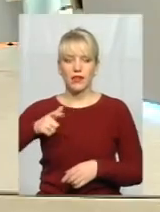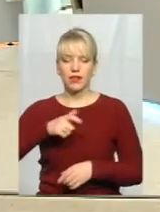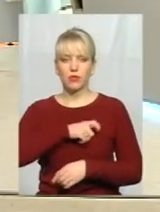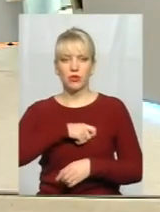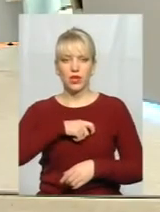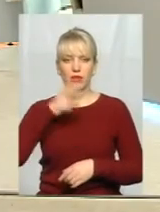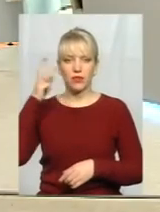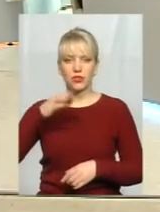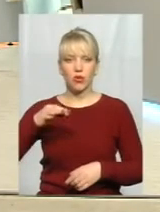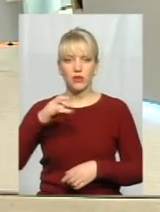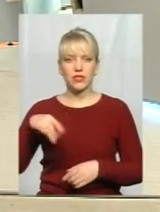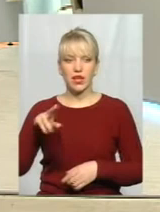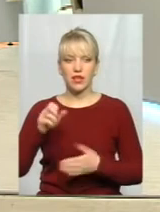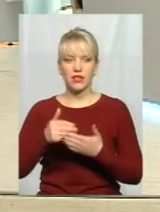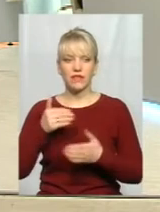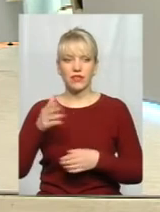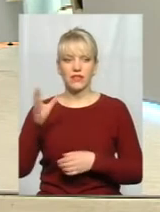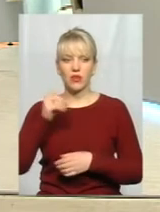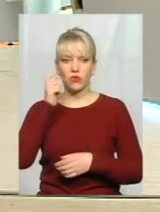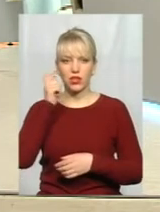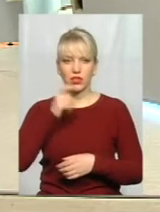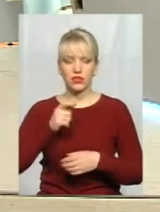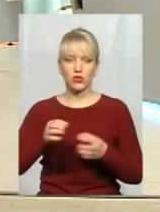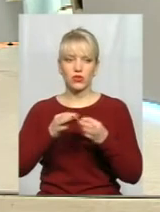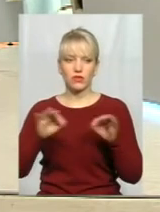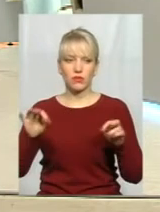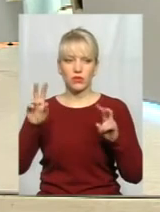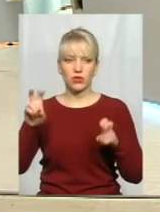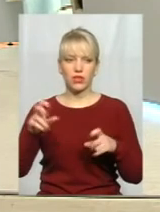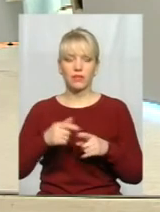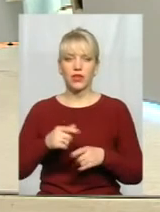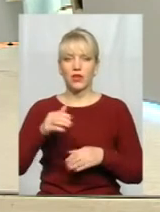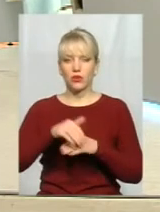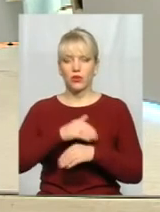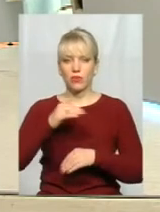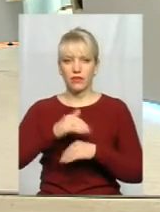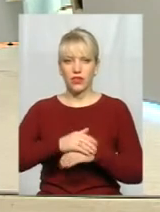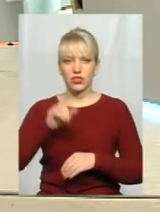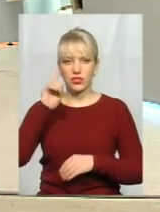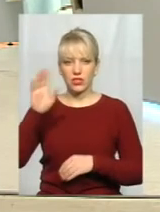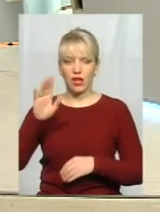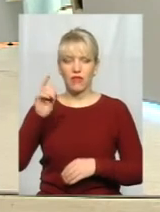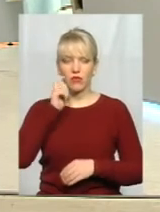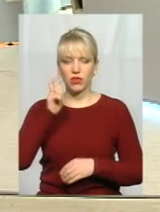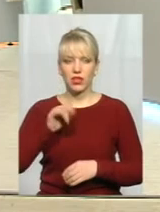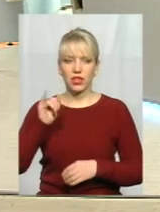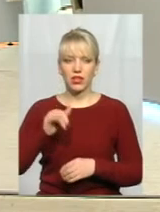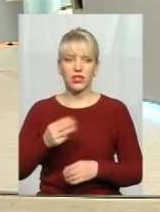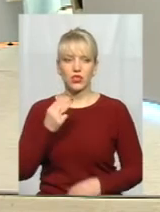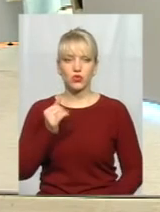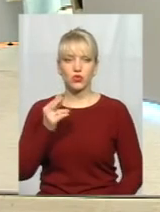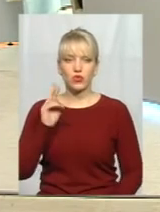обласної ради від фракції Всеукраїнського об'єднання «Свобода». Доброго вечора, слава Україні! Героям слава! Та Андрій Шутяк,